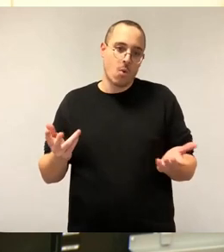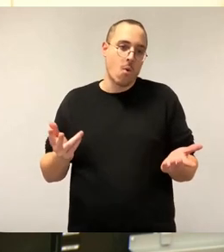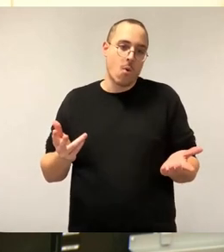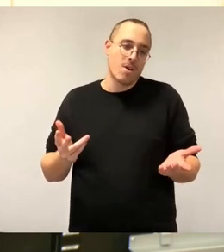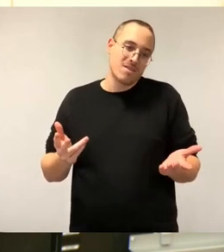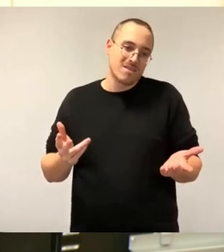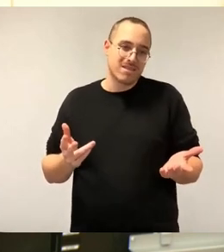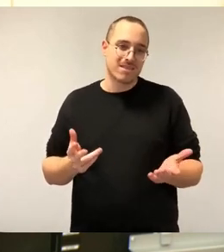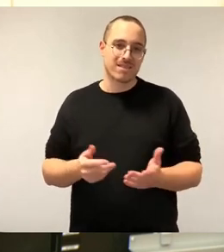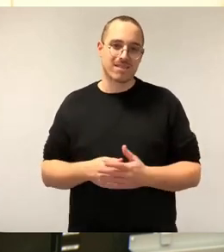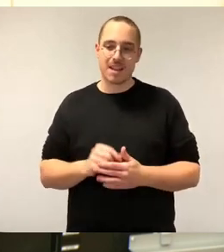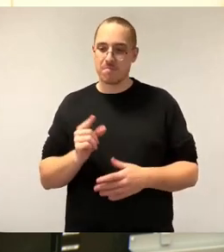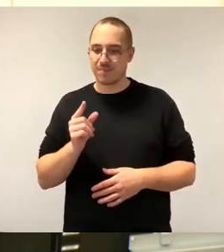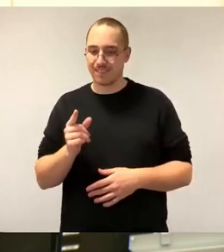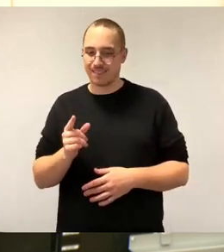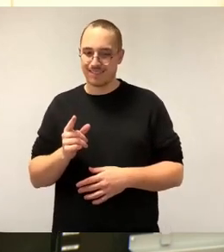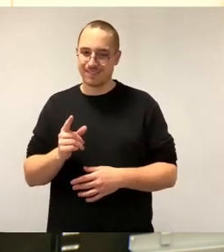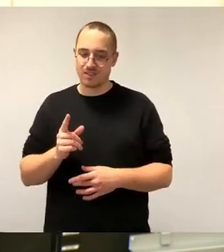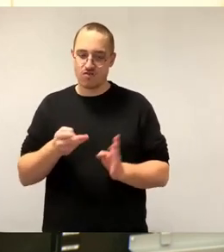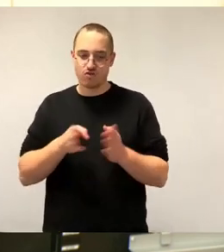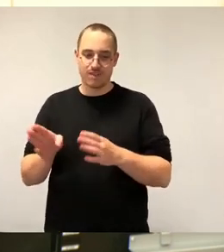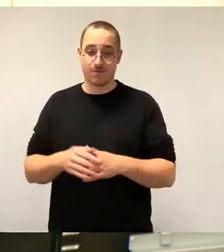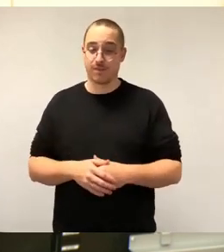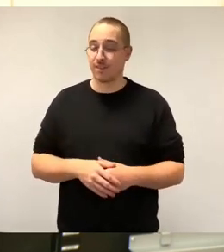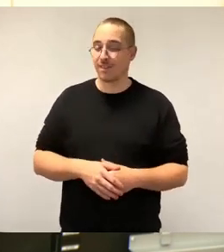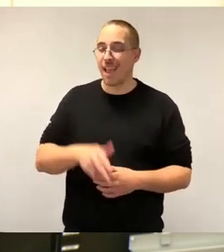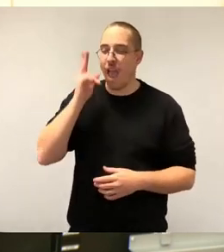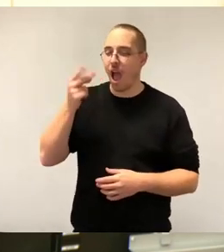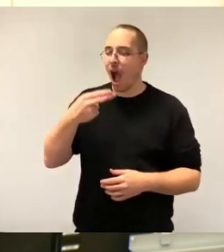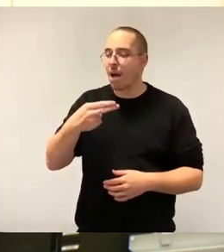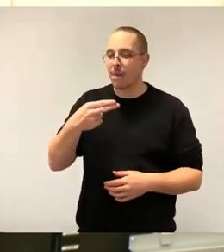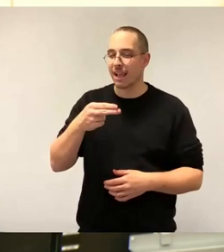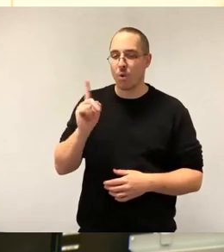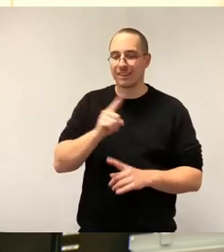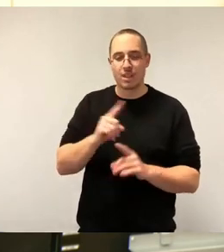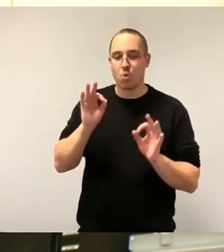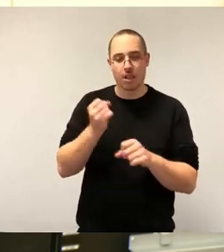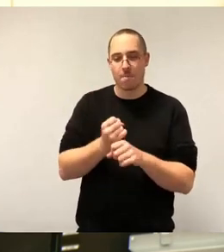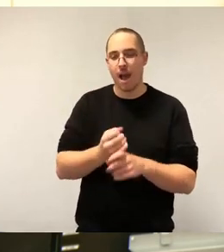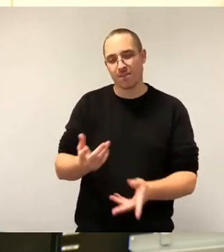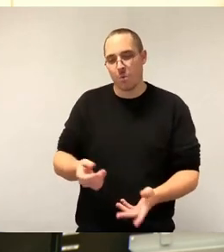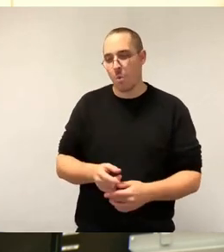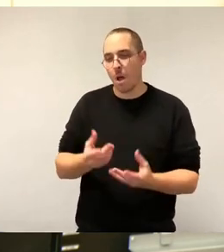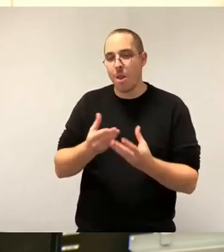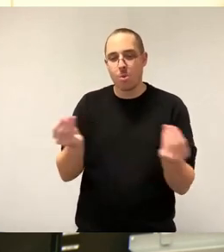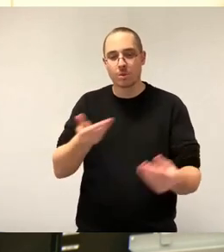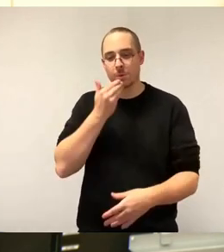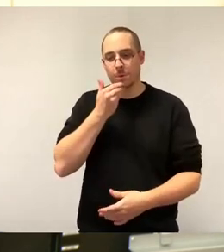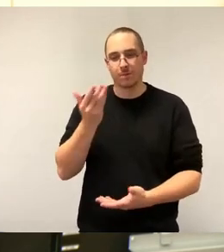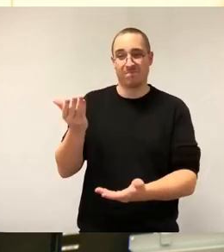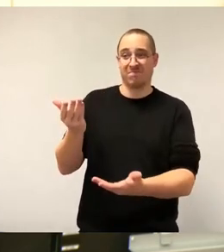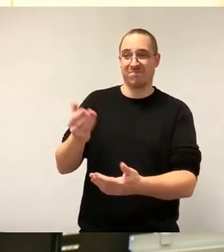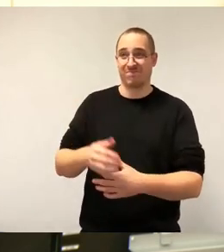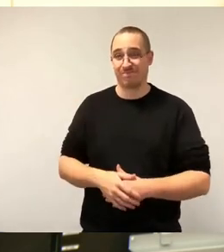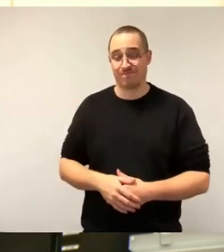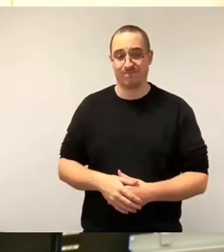Habeck, hat da nichts Gutes geleistet und hat auch keine Lösung dafür, wie wir weiter zu Wohnungen kommen. Im Gegenteil, die Wechsel von Vorschriften und